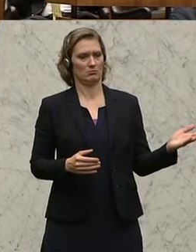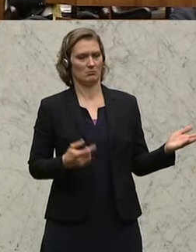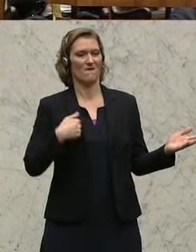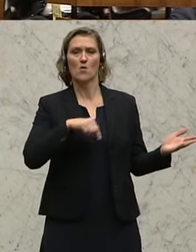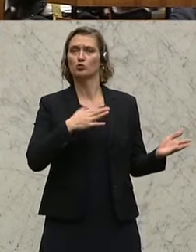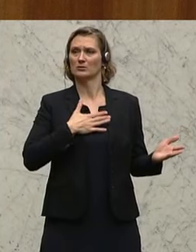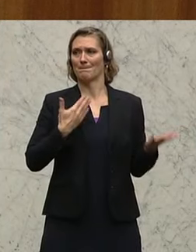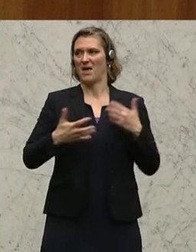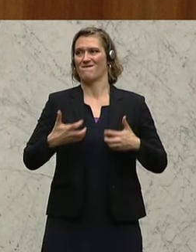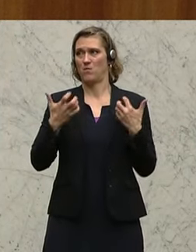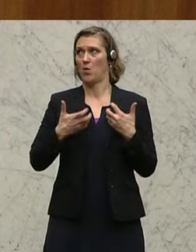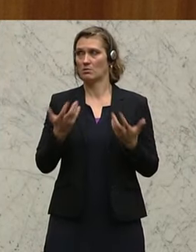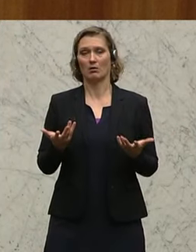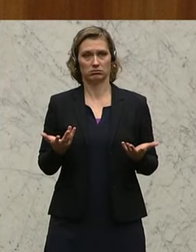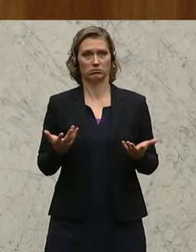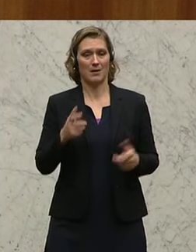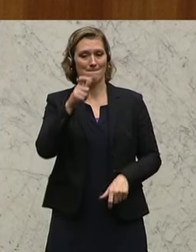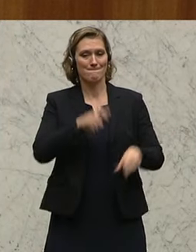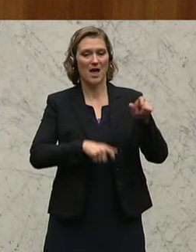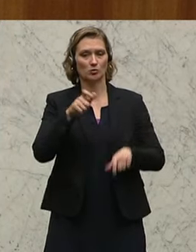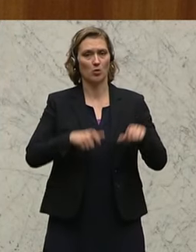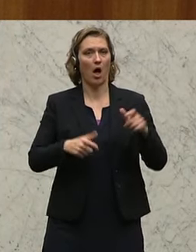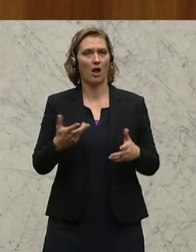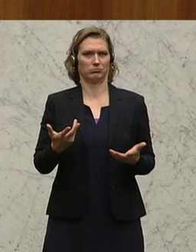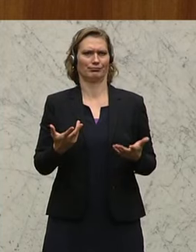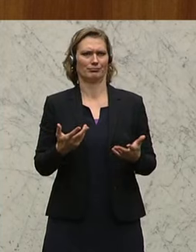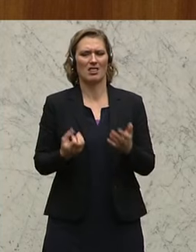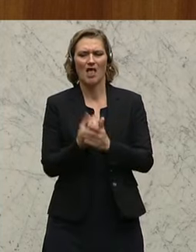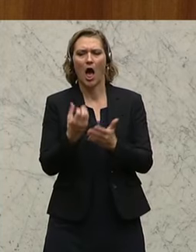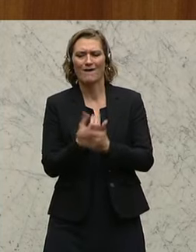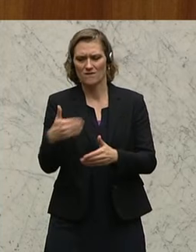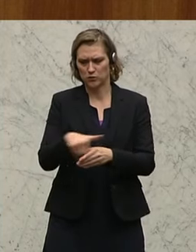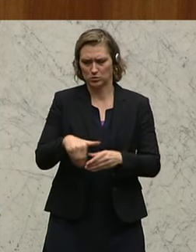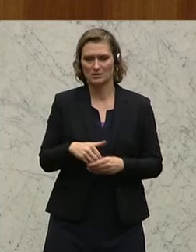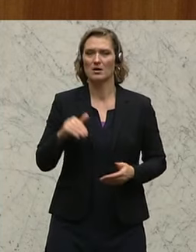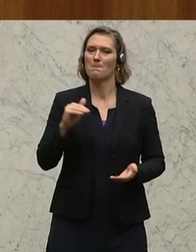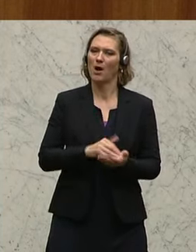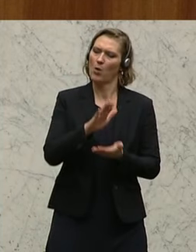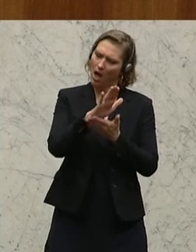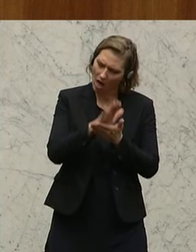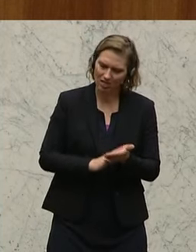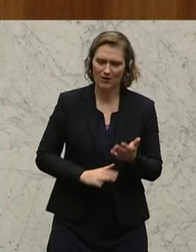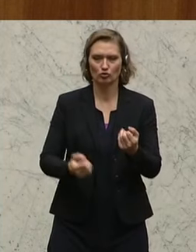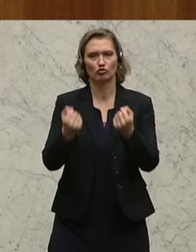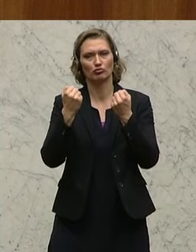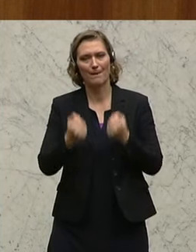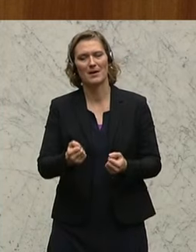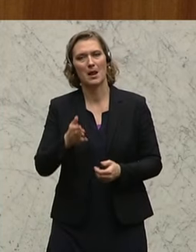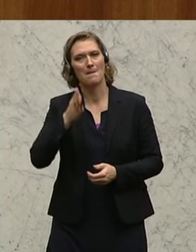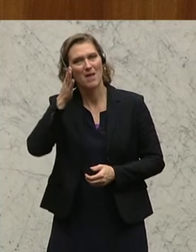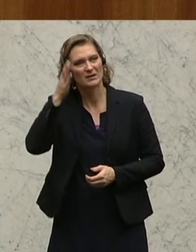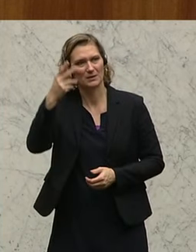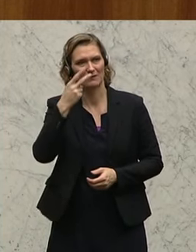uns sehr, sehr freuen, um das Personal. Für den Kader-Nachwuchs muss von Beginn an eine stabile Perspektive